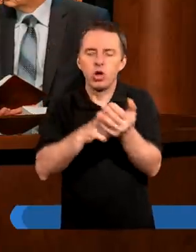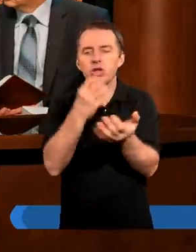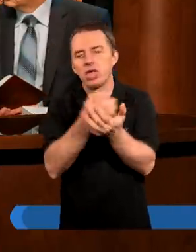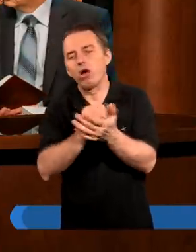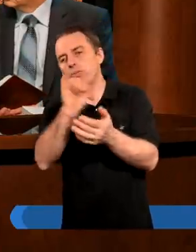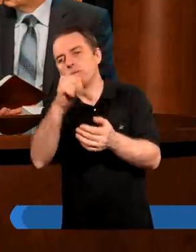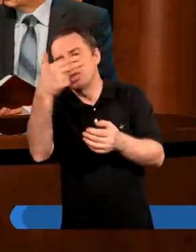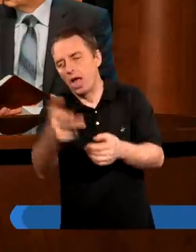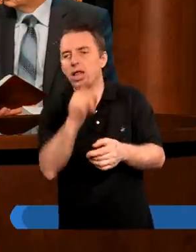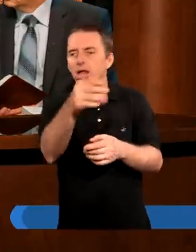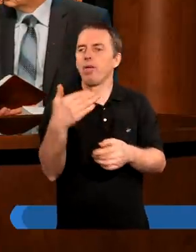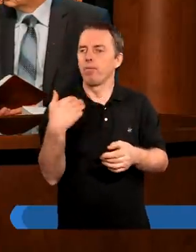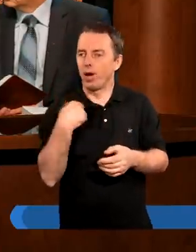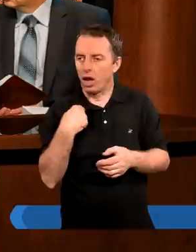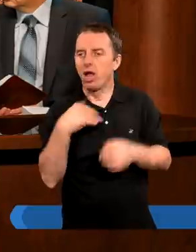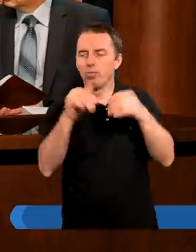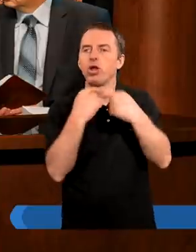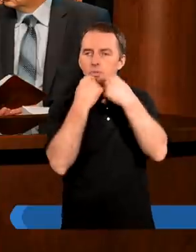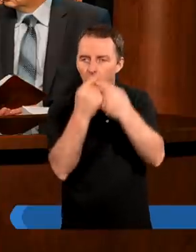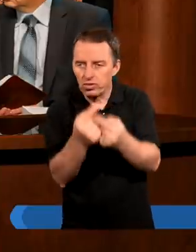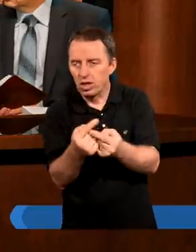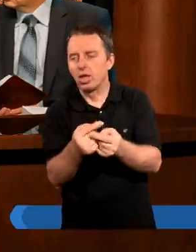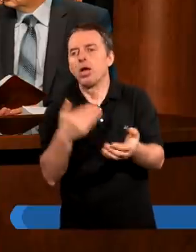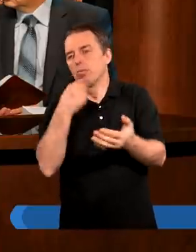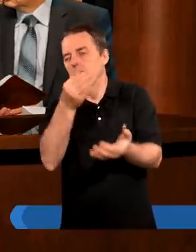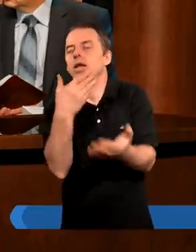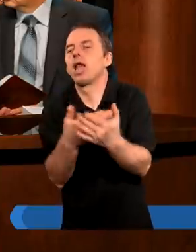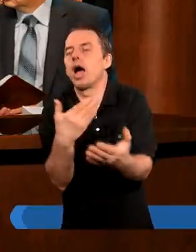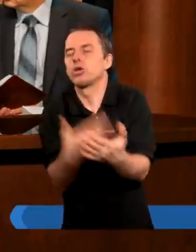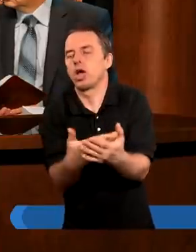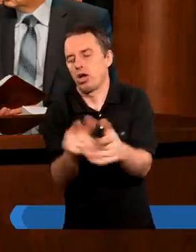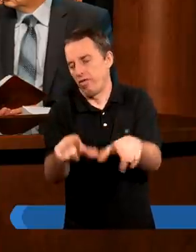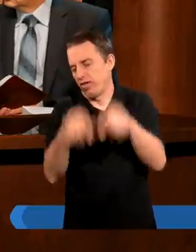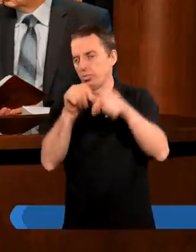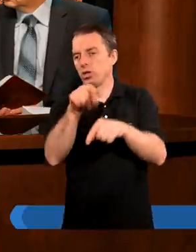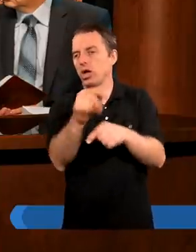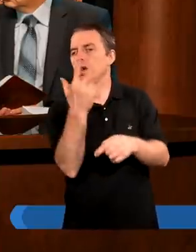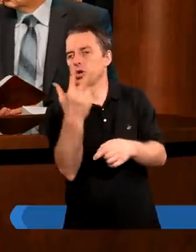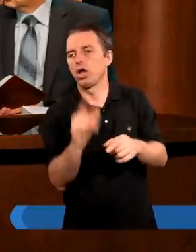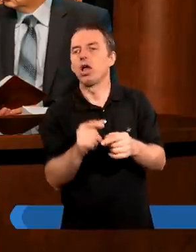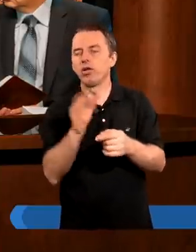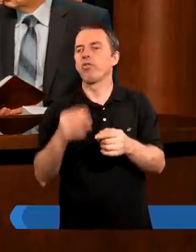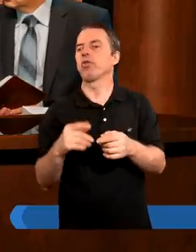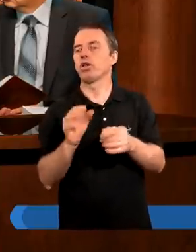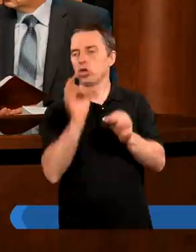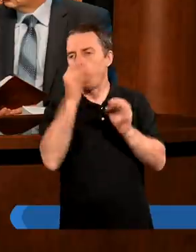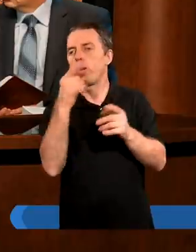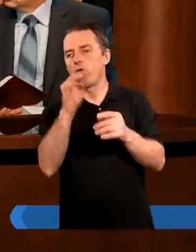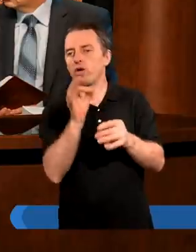Jakub i Jan tam byli. Ale można by zadać też pytanie, dlaczego Chrystus wybrał tych dwunastu?